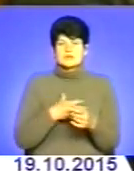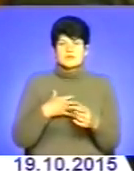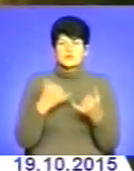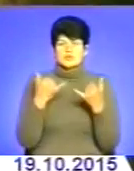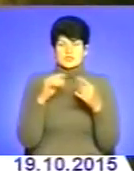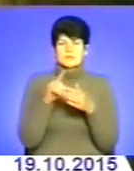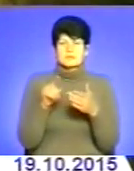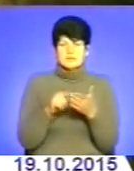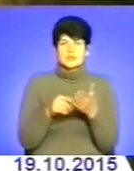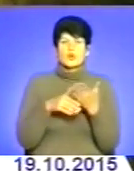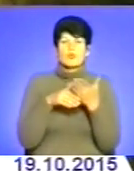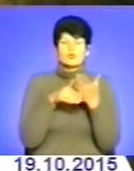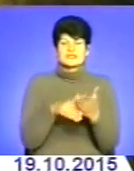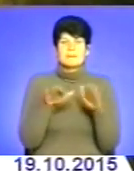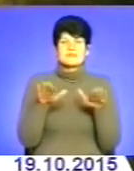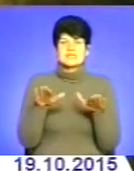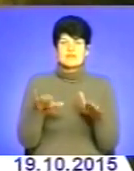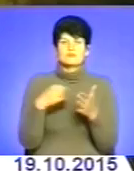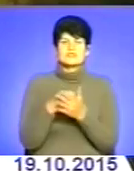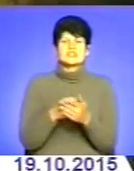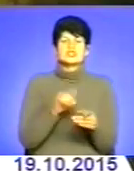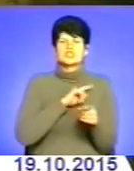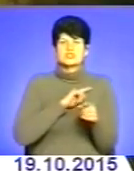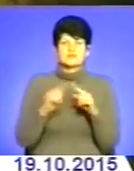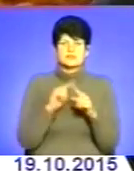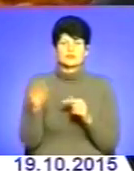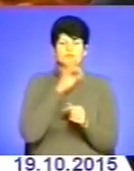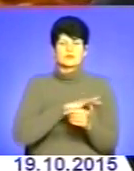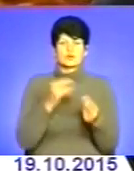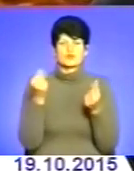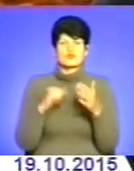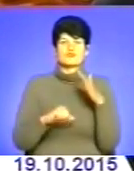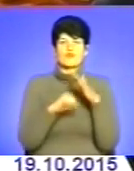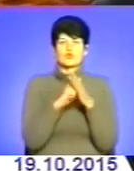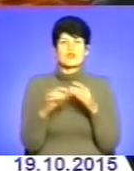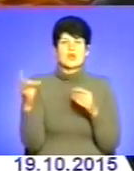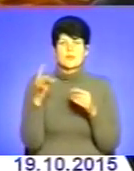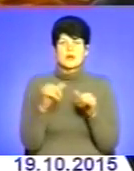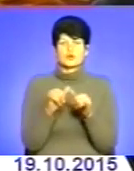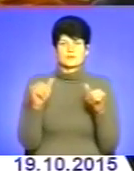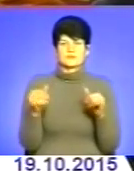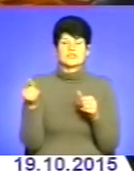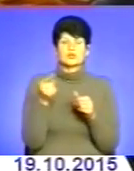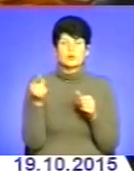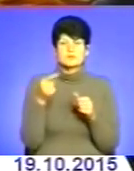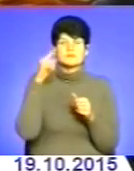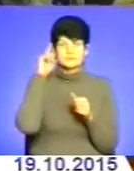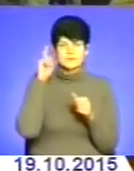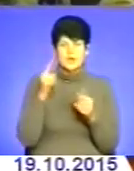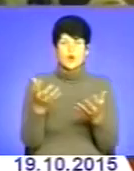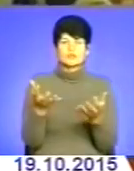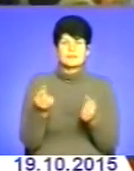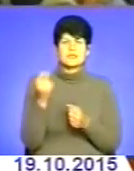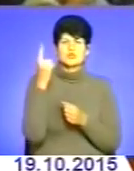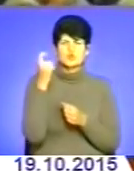сьогодні Допомогти місцевим бюджетам швидко освоїти кошти з фонду регіонального розвитку Тернопільщина, як відомо, отримала 100